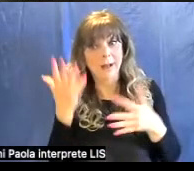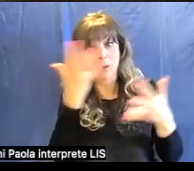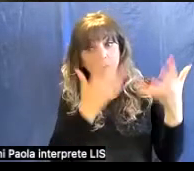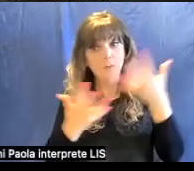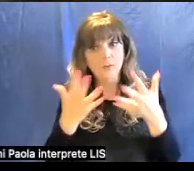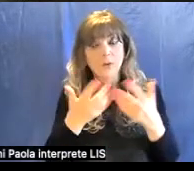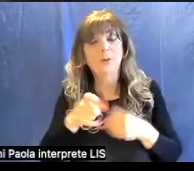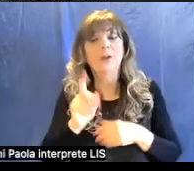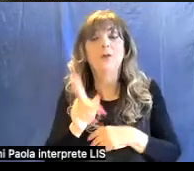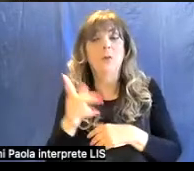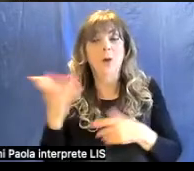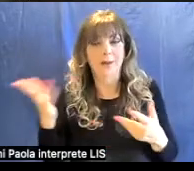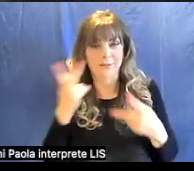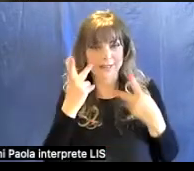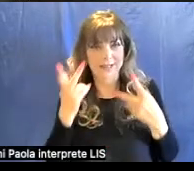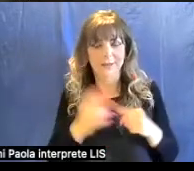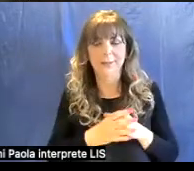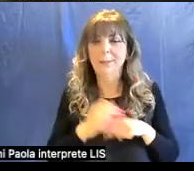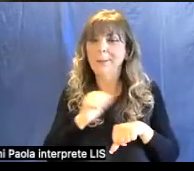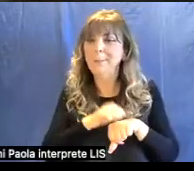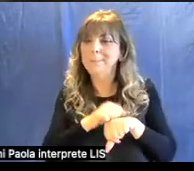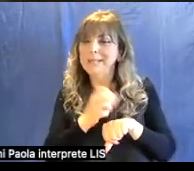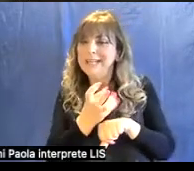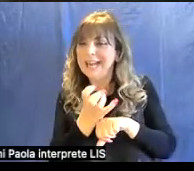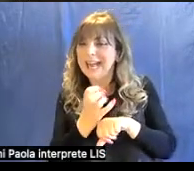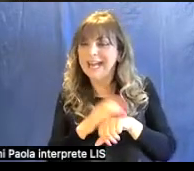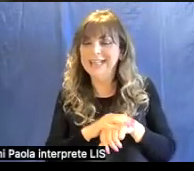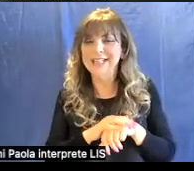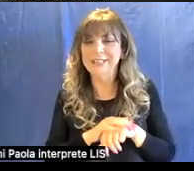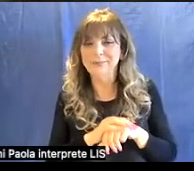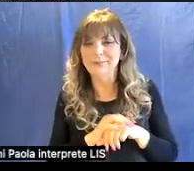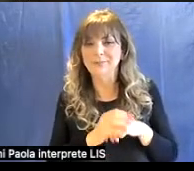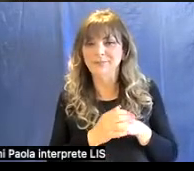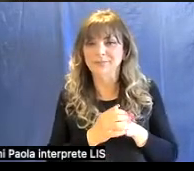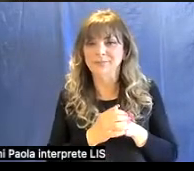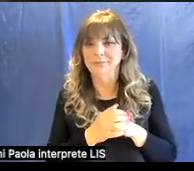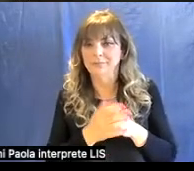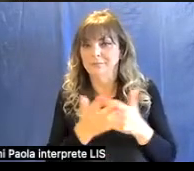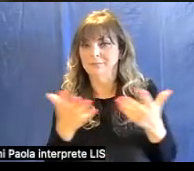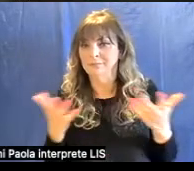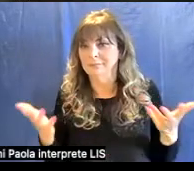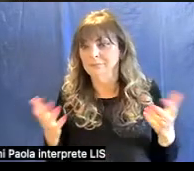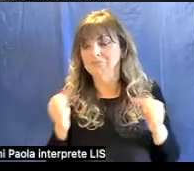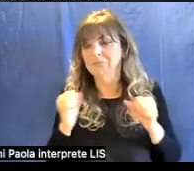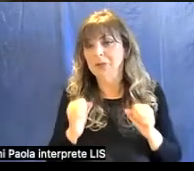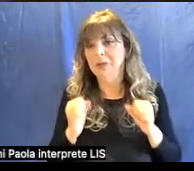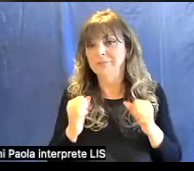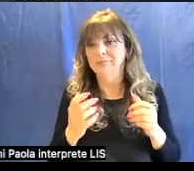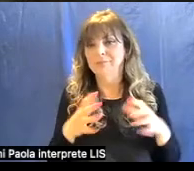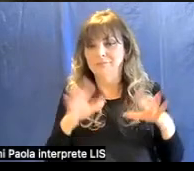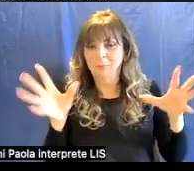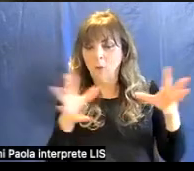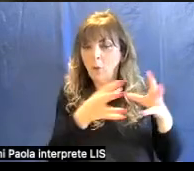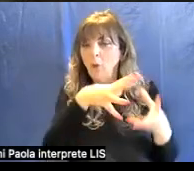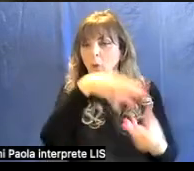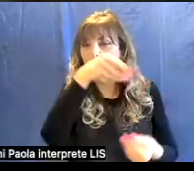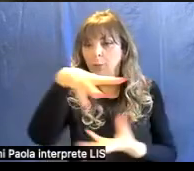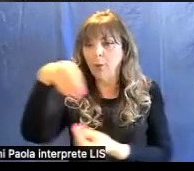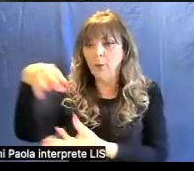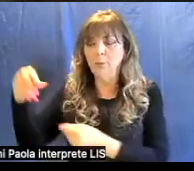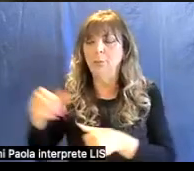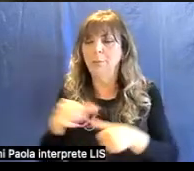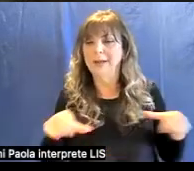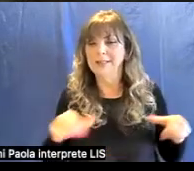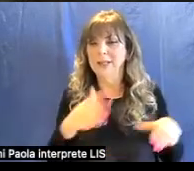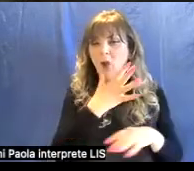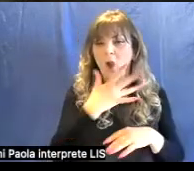Allora, minerali possono essere raggruppati in base al colore